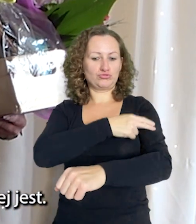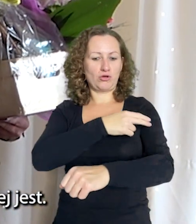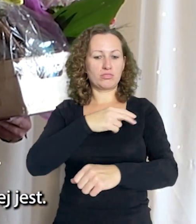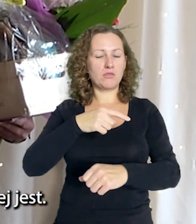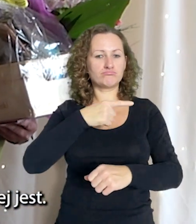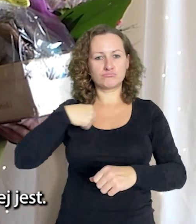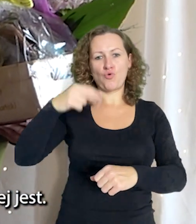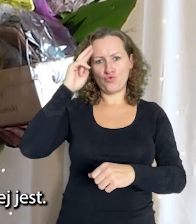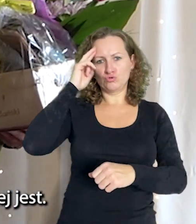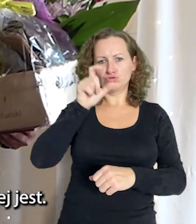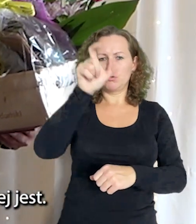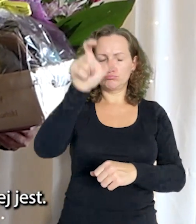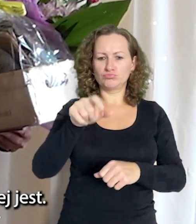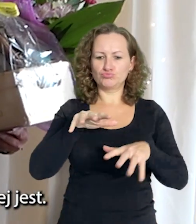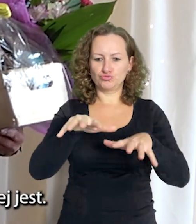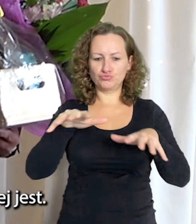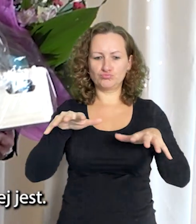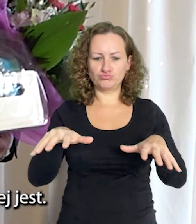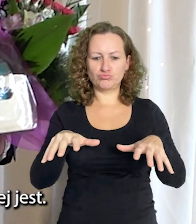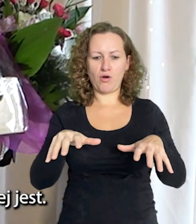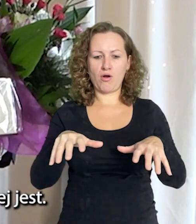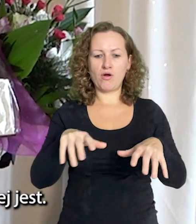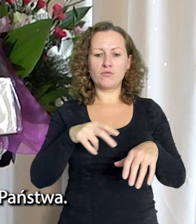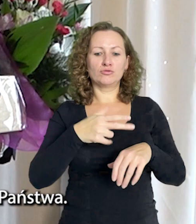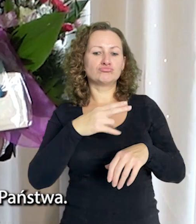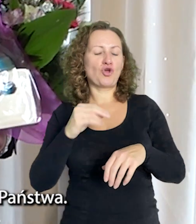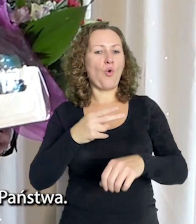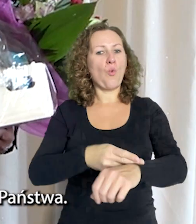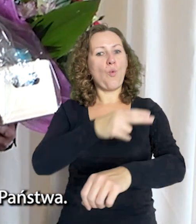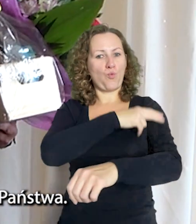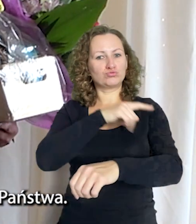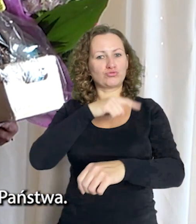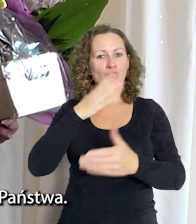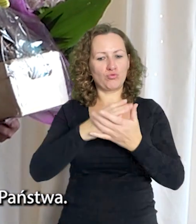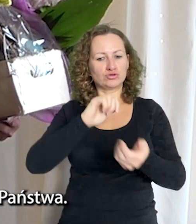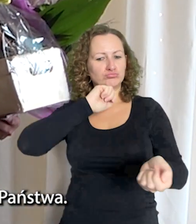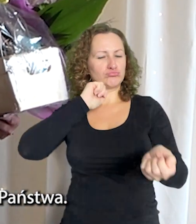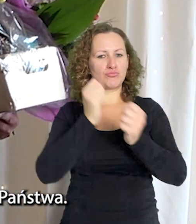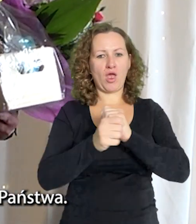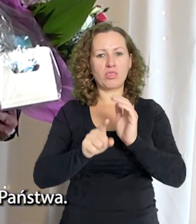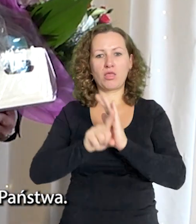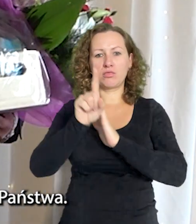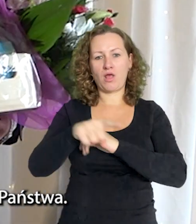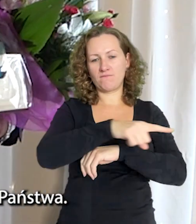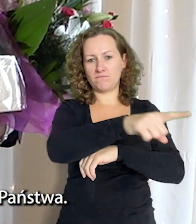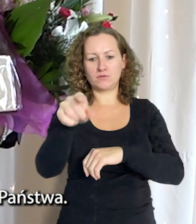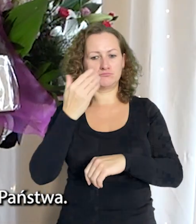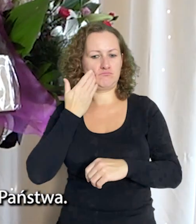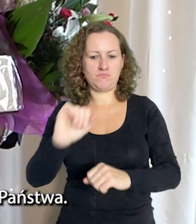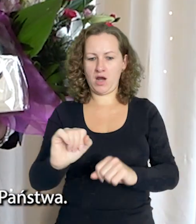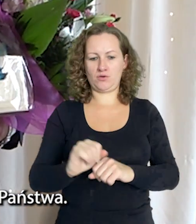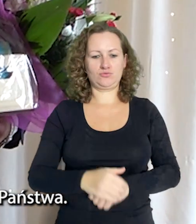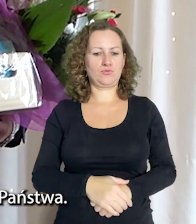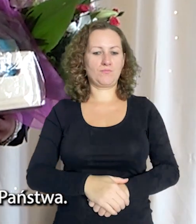urzędzie zrozumienia dla Państwa coraz bardziej jest. I tego faktem jest, że urząd zmienia się